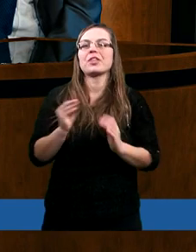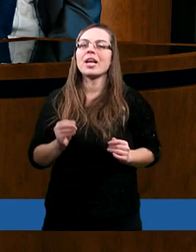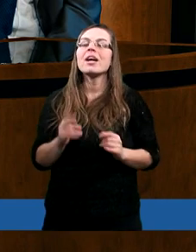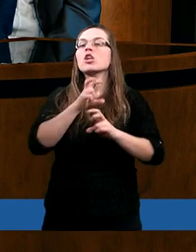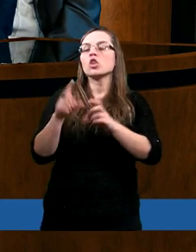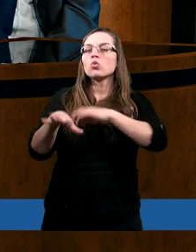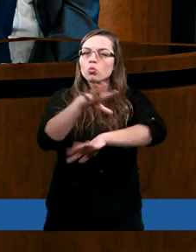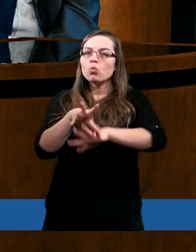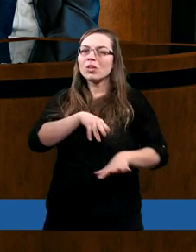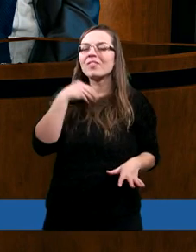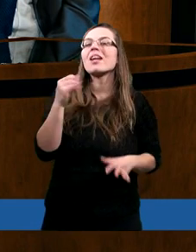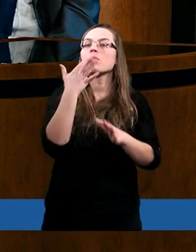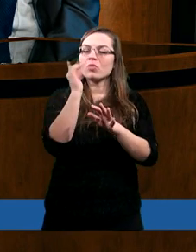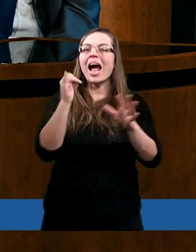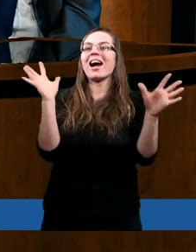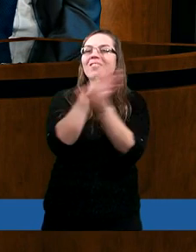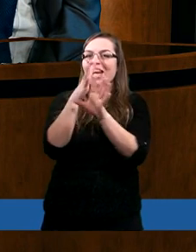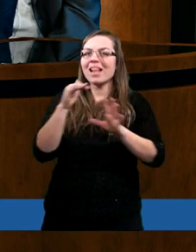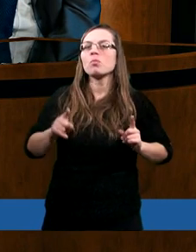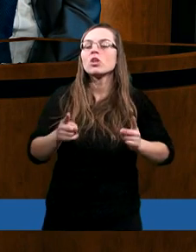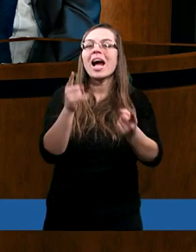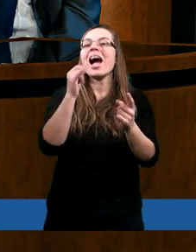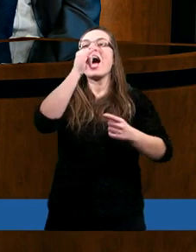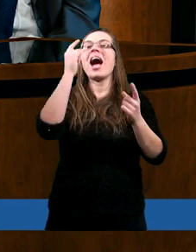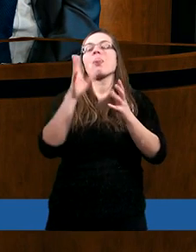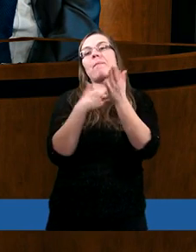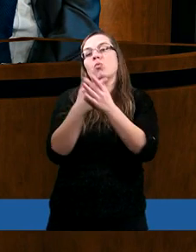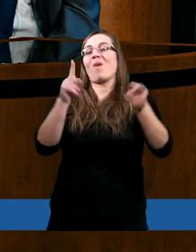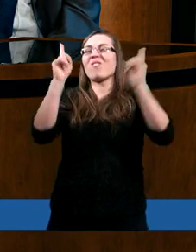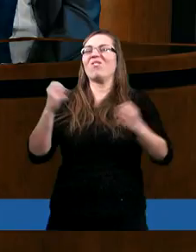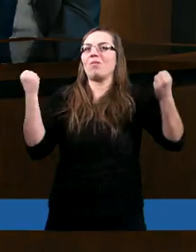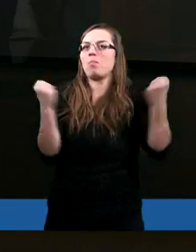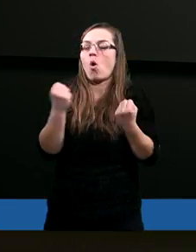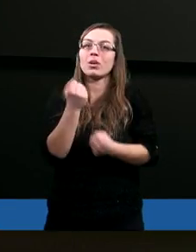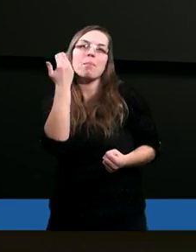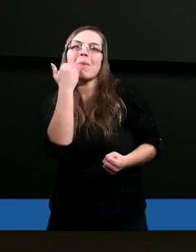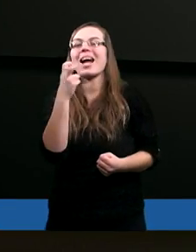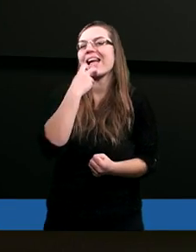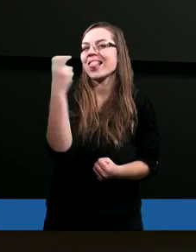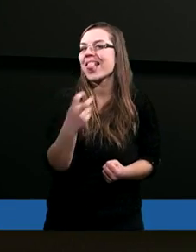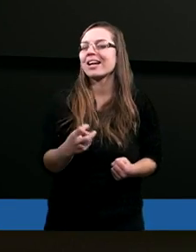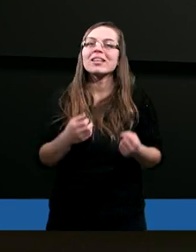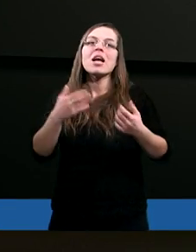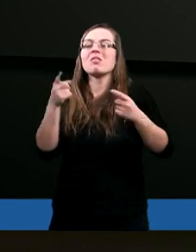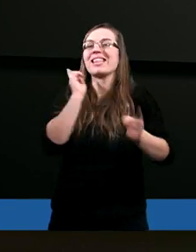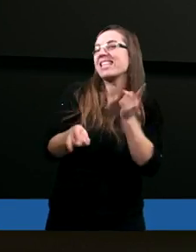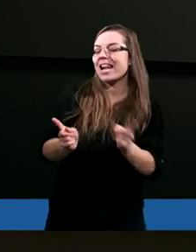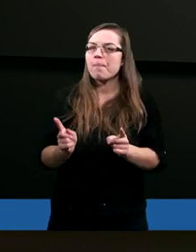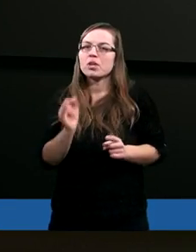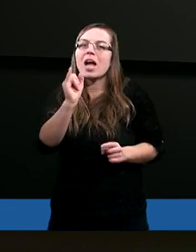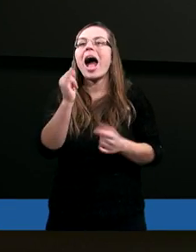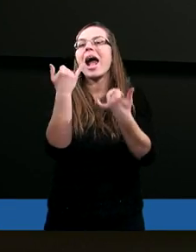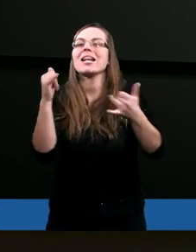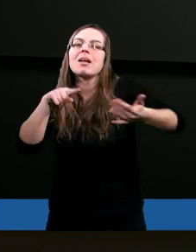Czy Duch Święty może jak wiatr działać nieraz gwałtownie, bardzo energicznie, bardzo dynamicznie, a